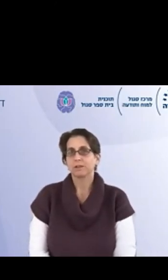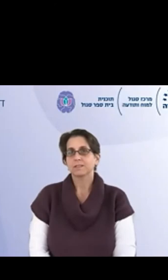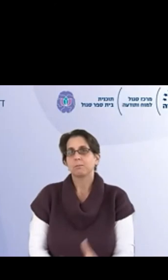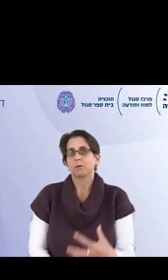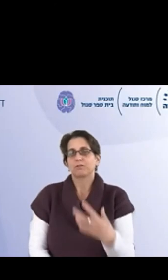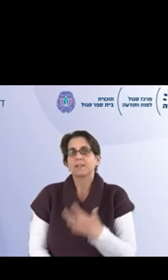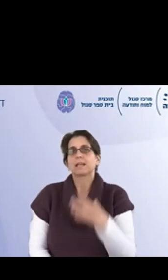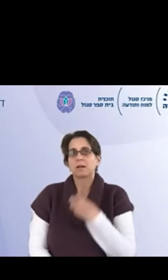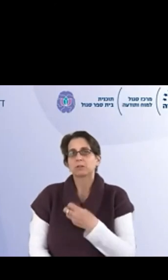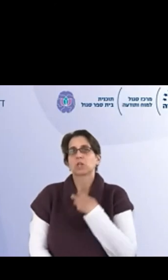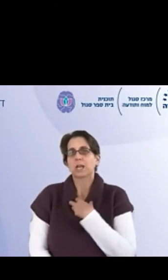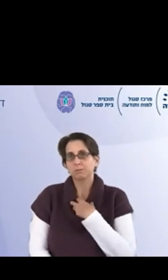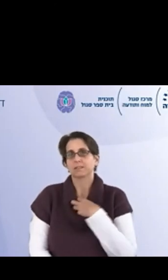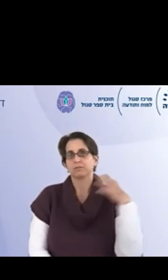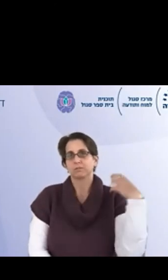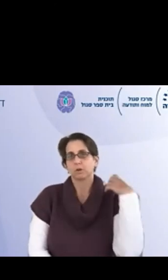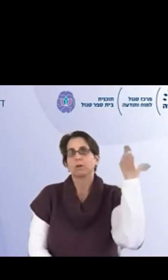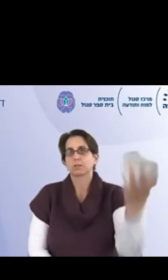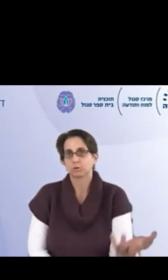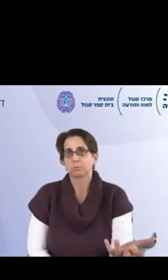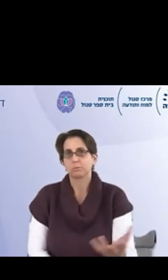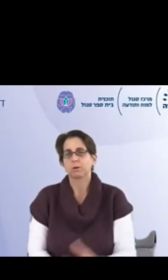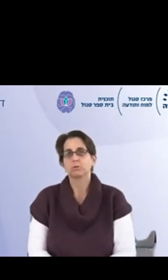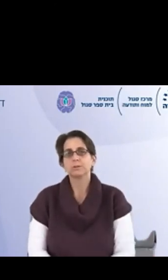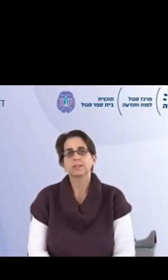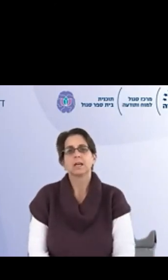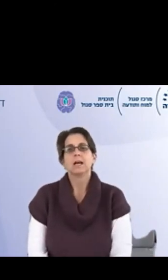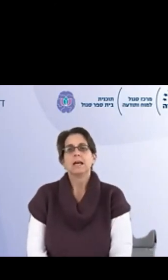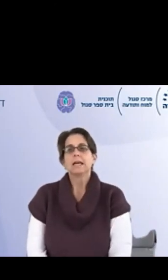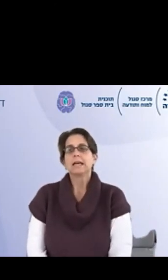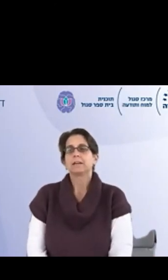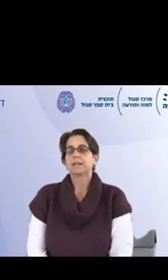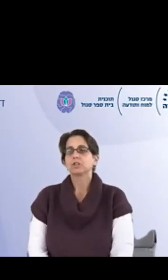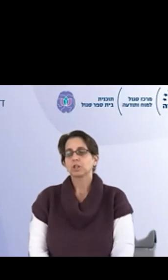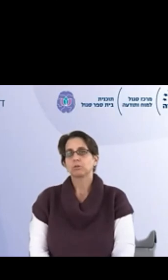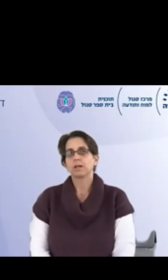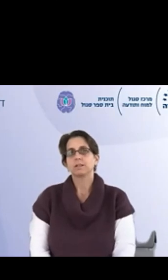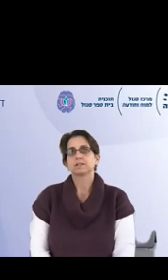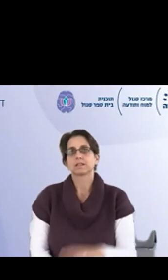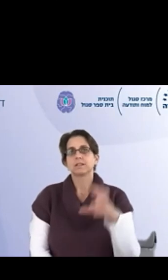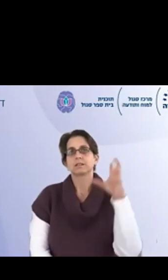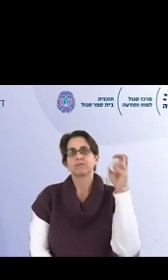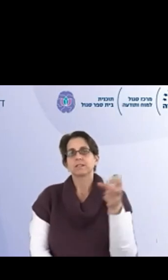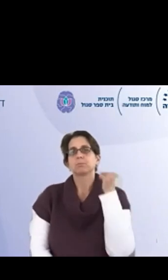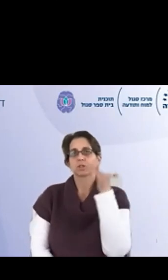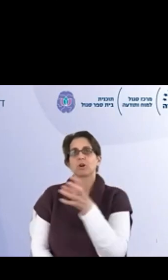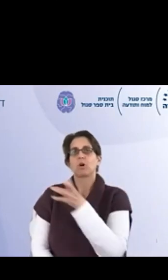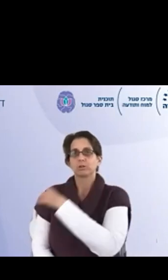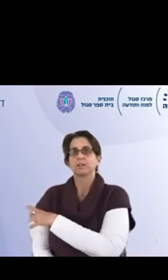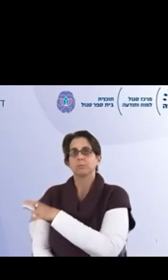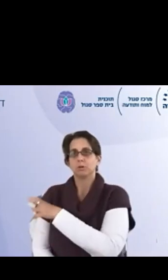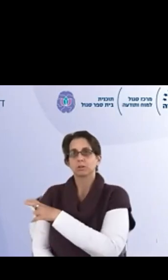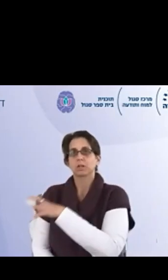הספר, זה גם הופך את זה למשהו של בית הספר ולא למשהו שבא מבחוץ. הדבר שני שאת אומרת זה להתאפס